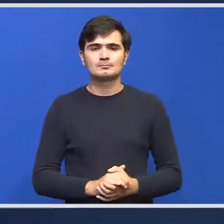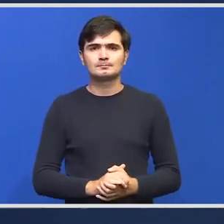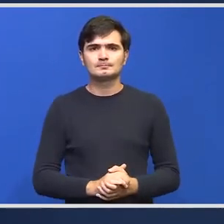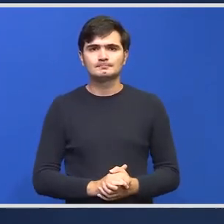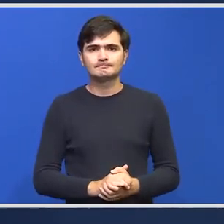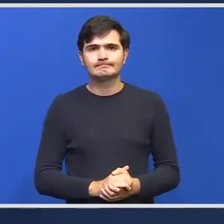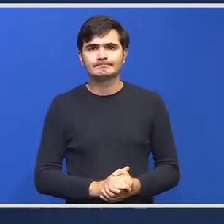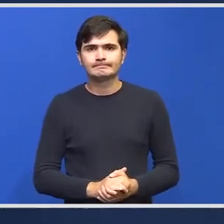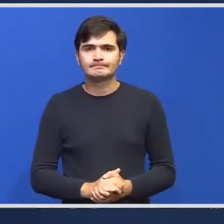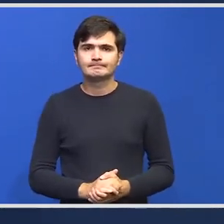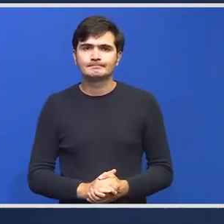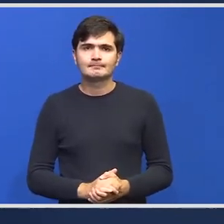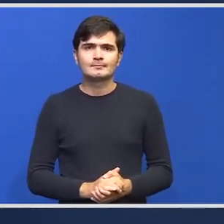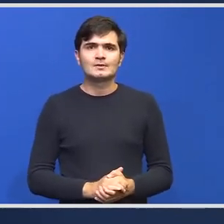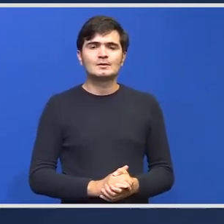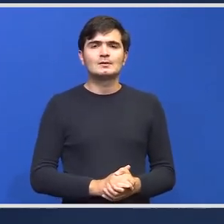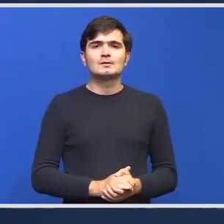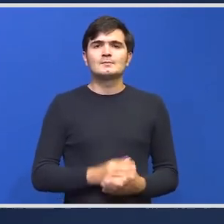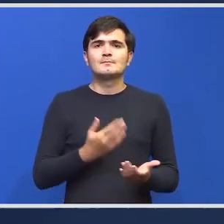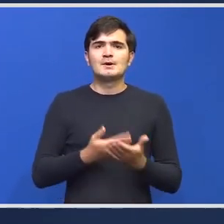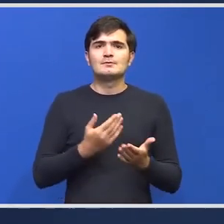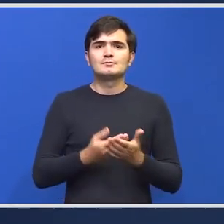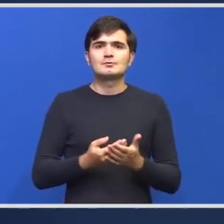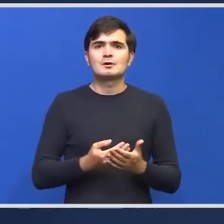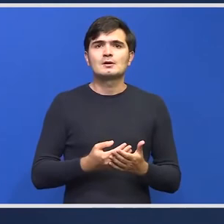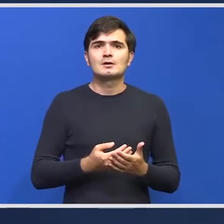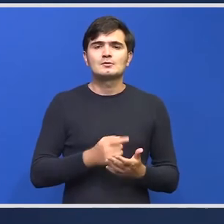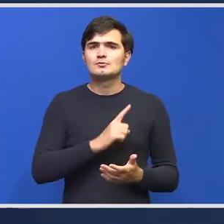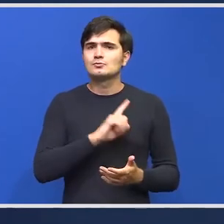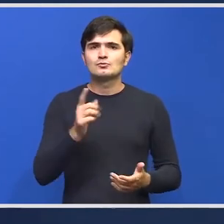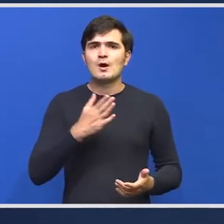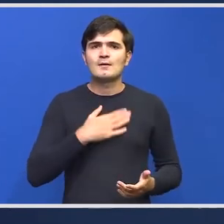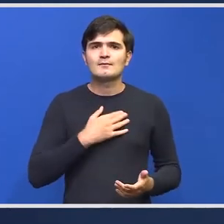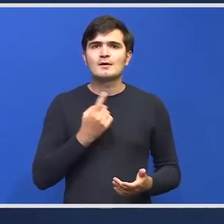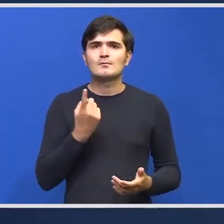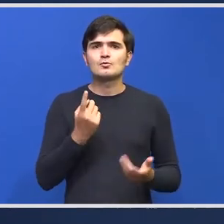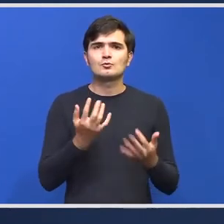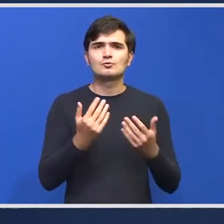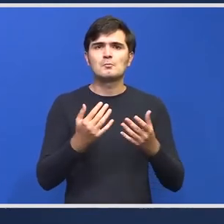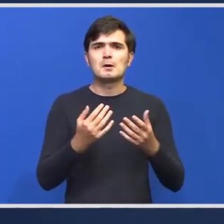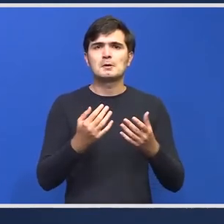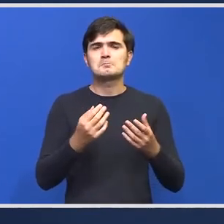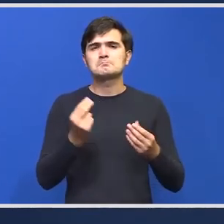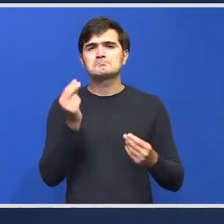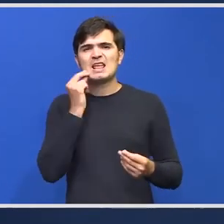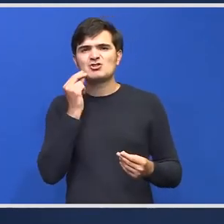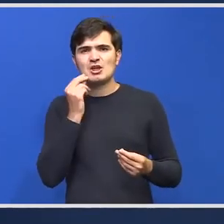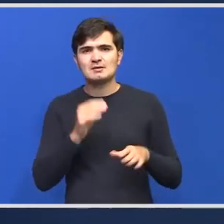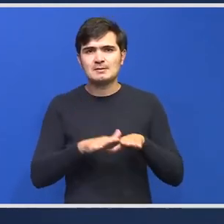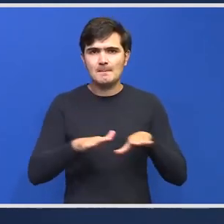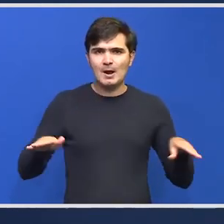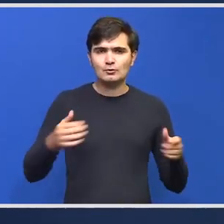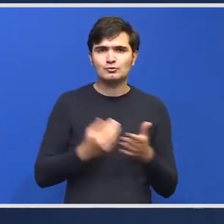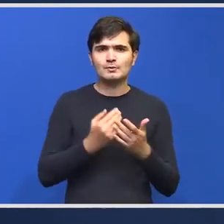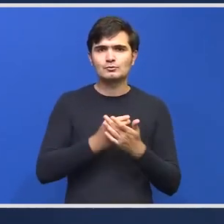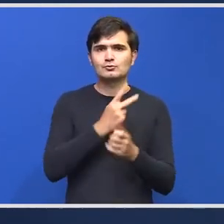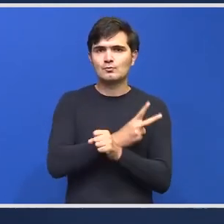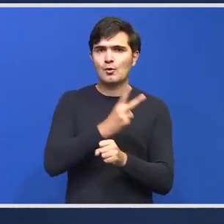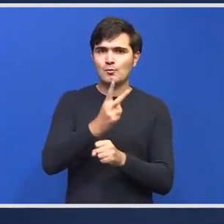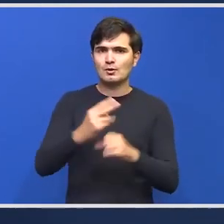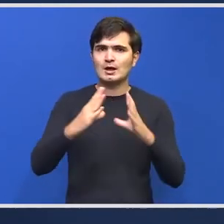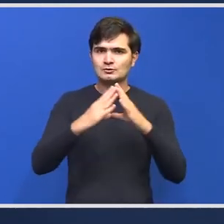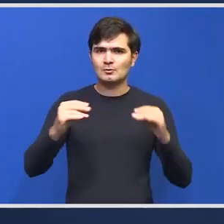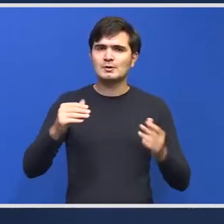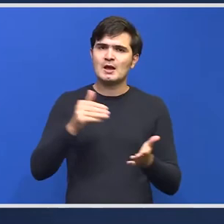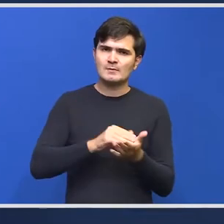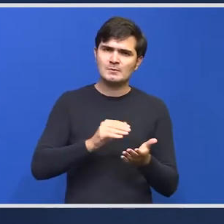În absența unui număr rezonabil de paturi pentru populația țării noastre am avea nevoie cam